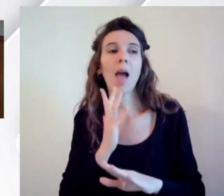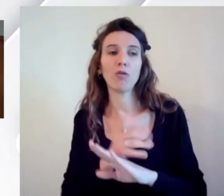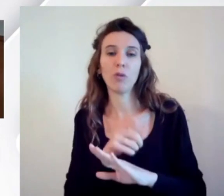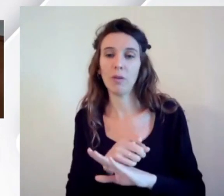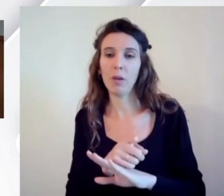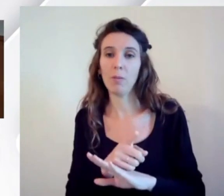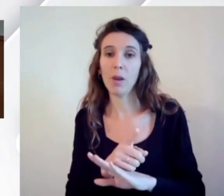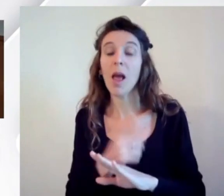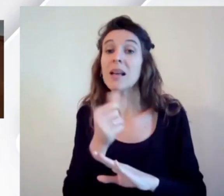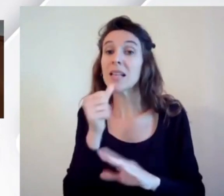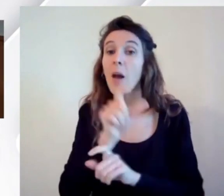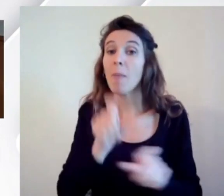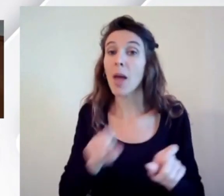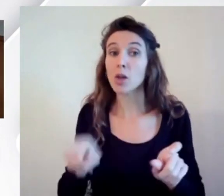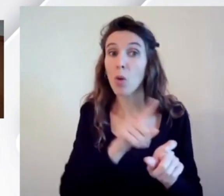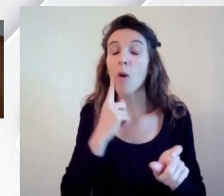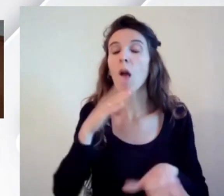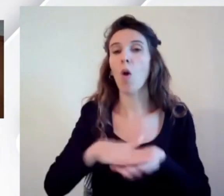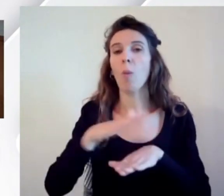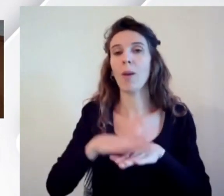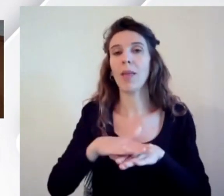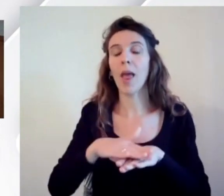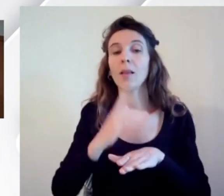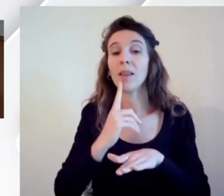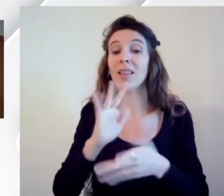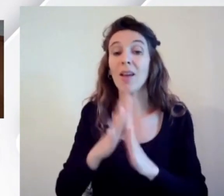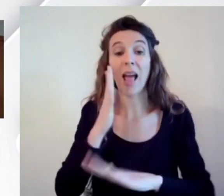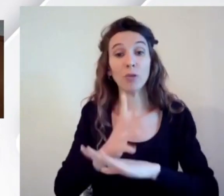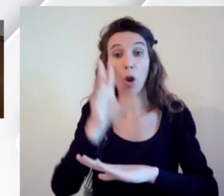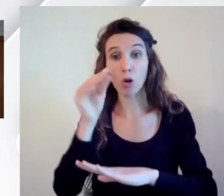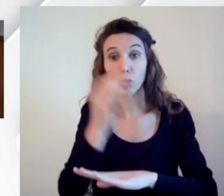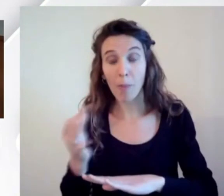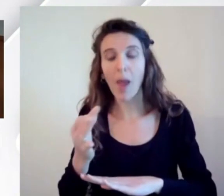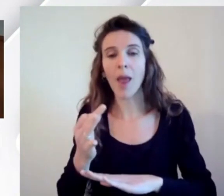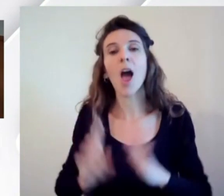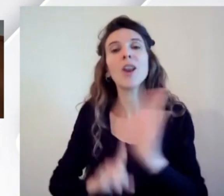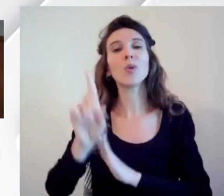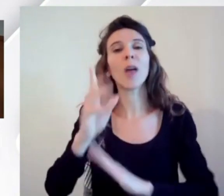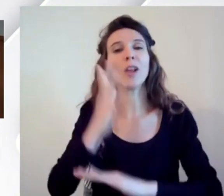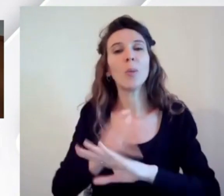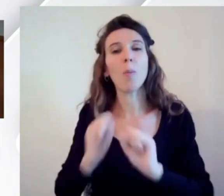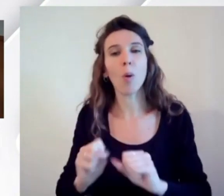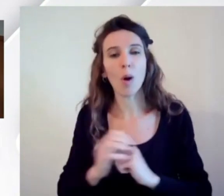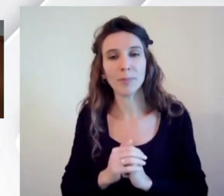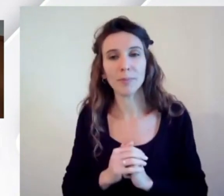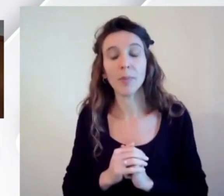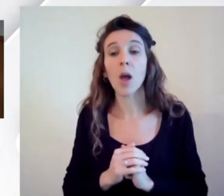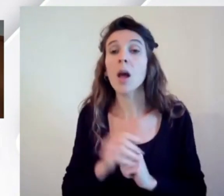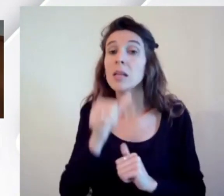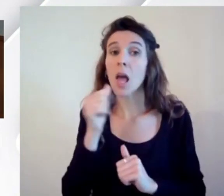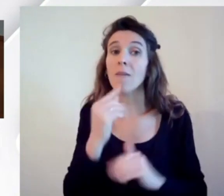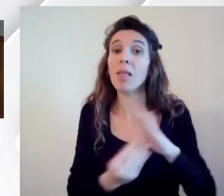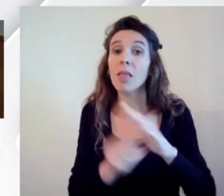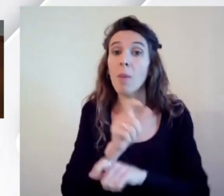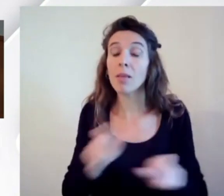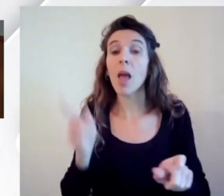competenti che conoscono l'accessibilità per creare soluzioni accessibili servono anche poi dipendenti anche